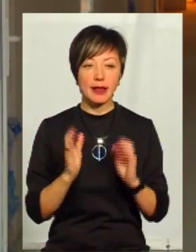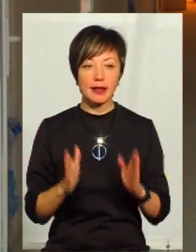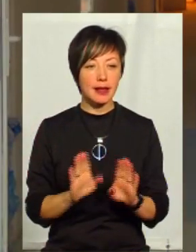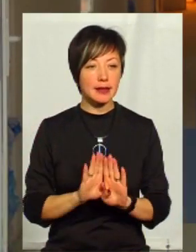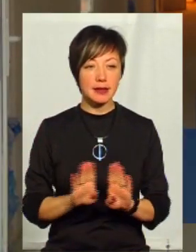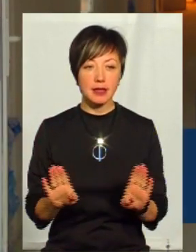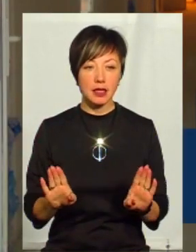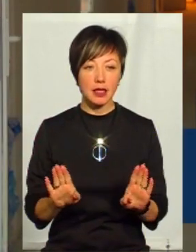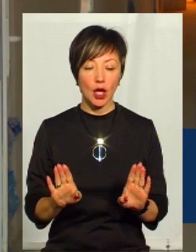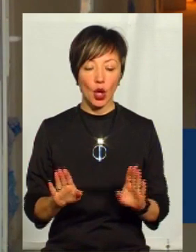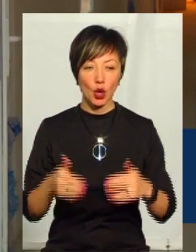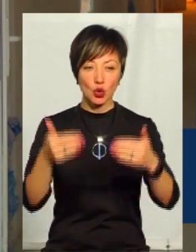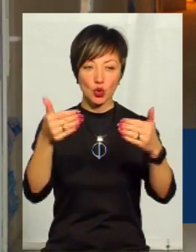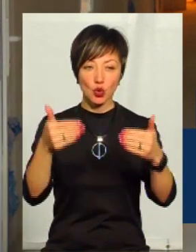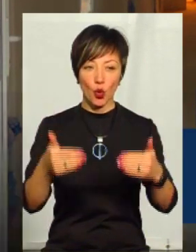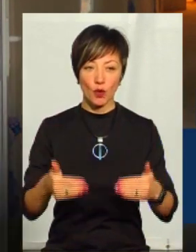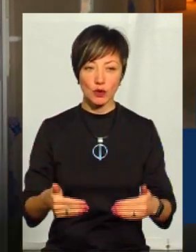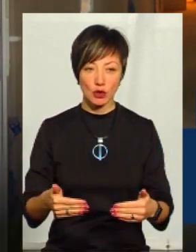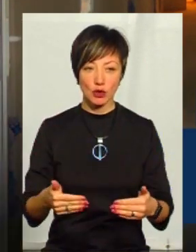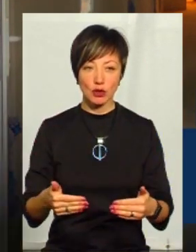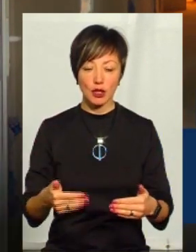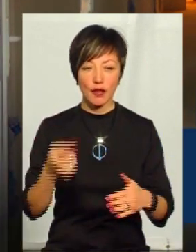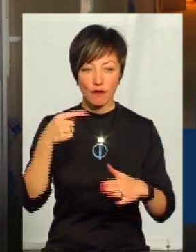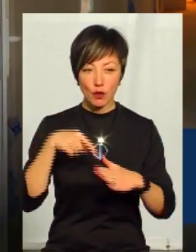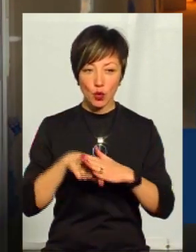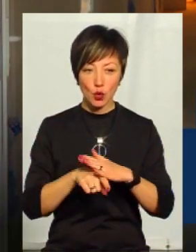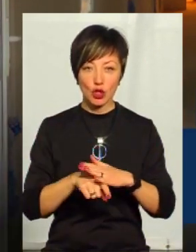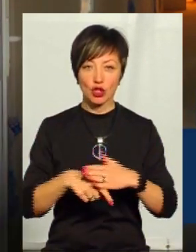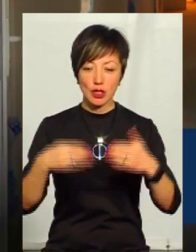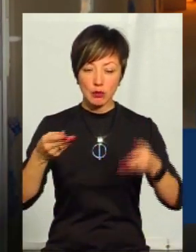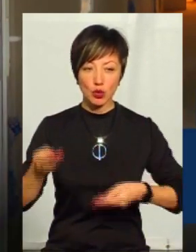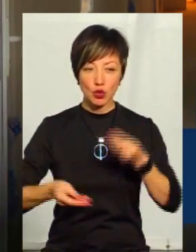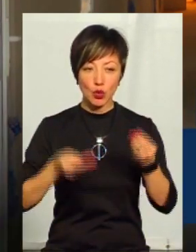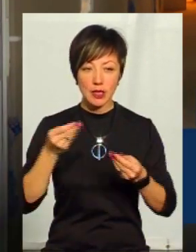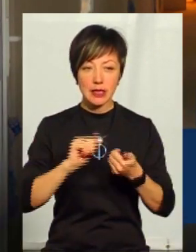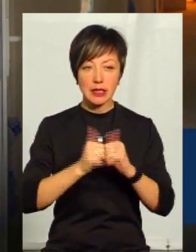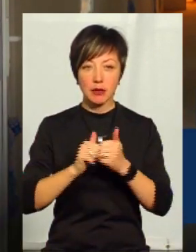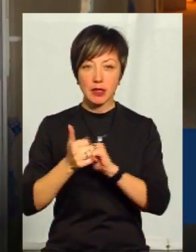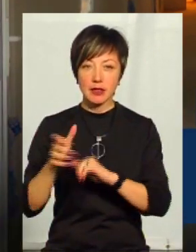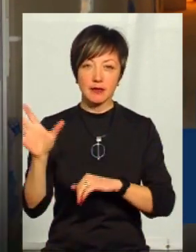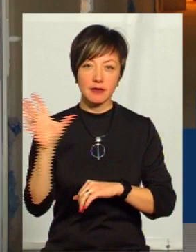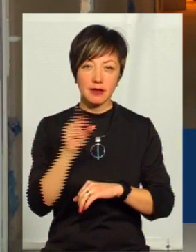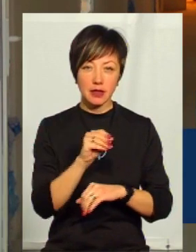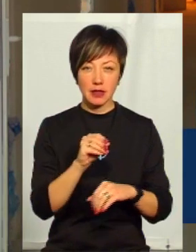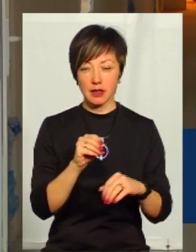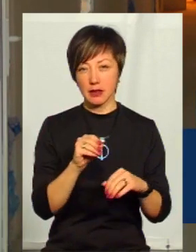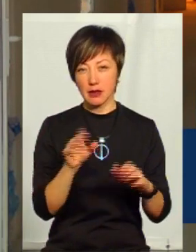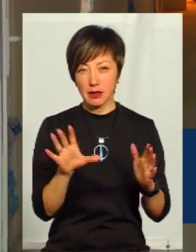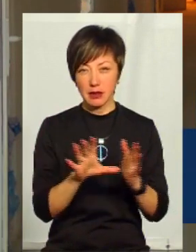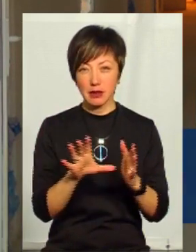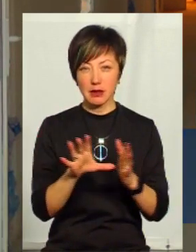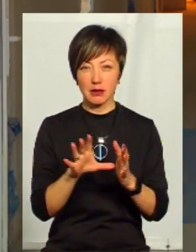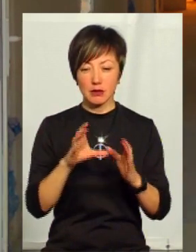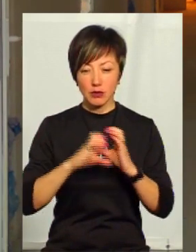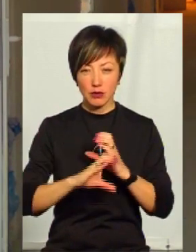зовнішнє упорядження і внутрішні стіни поштукатурні, а замінені всі комунікації. Абсолютно жодного